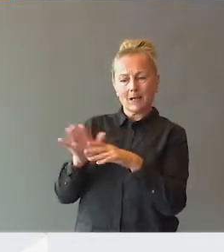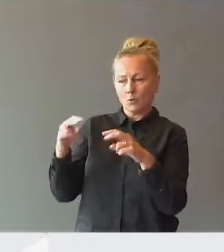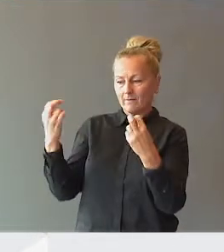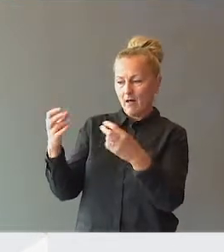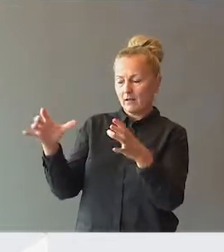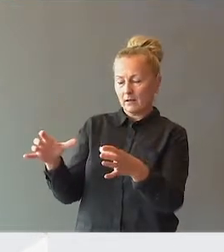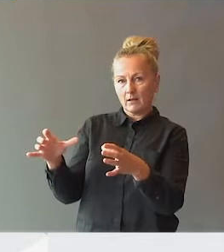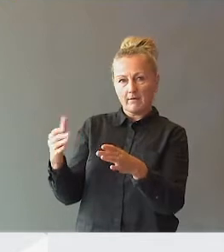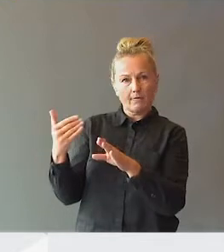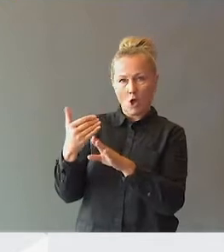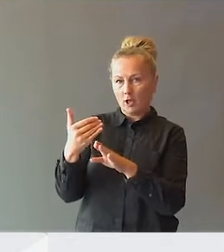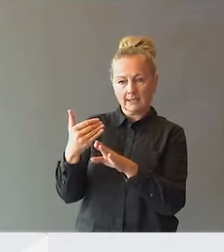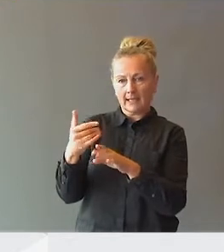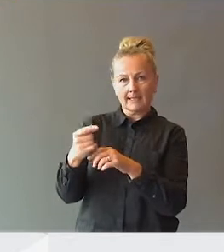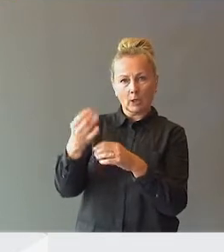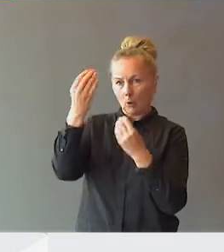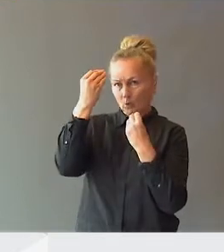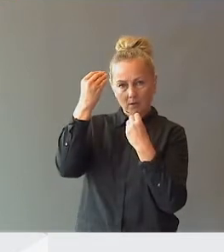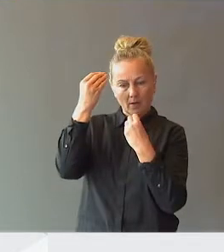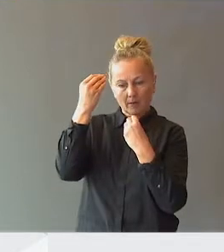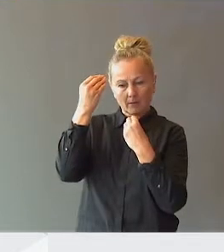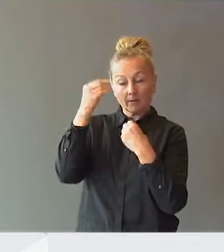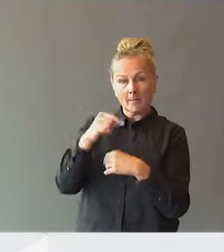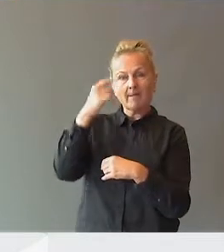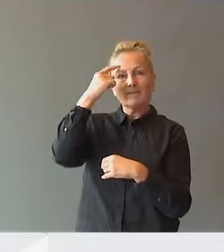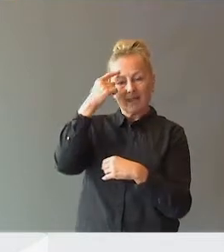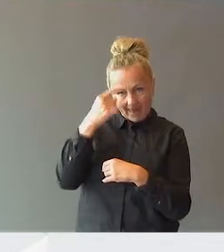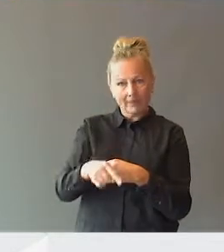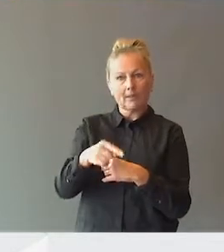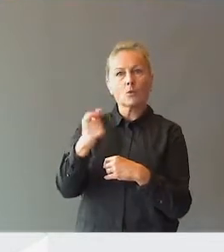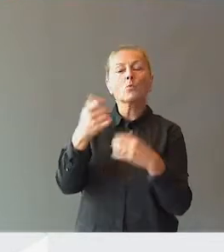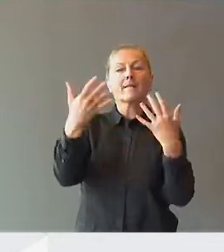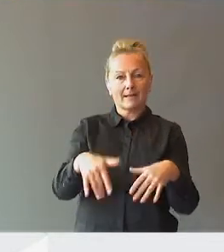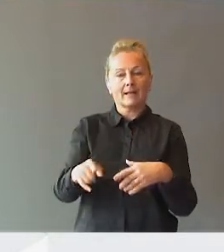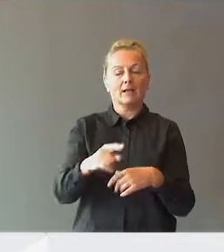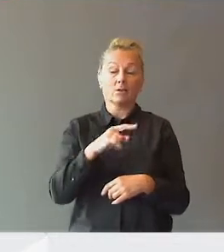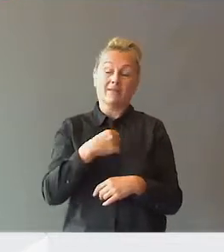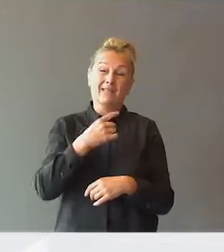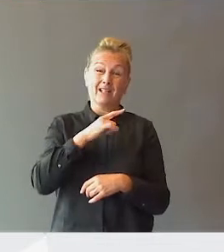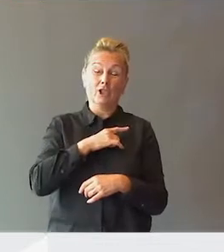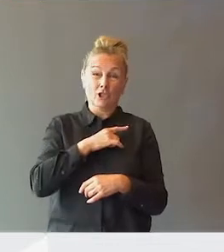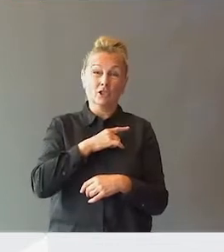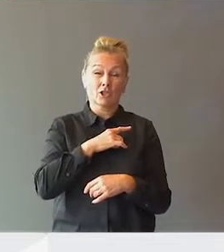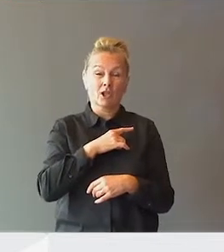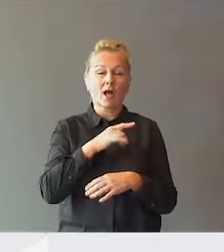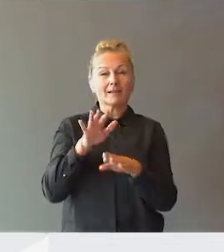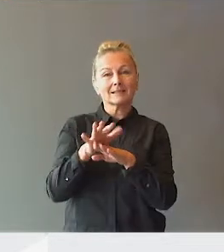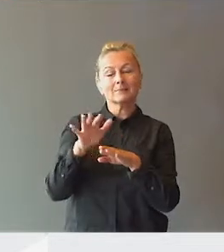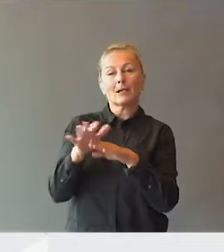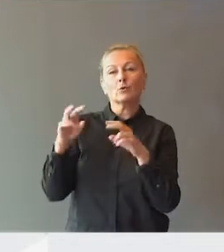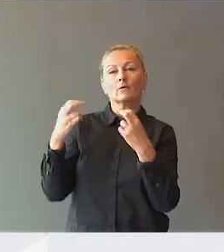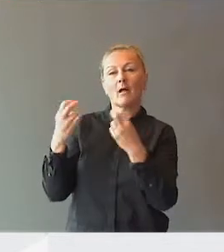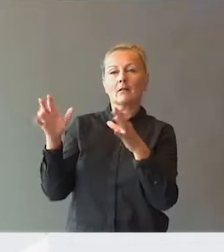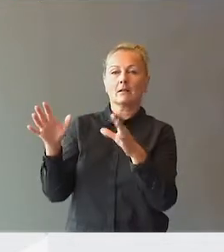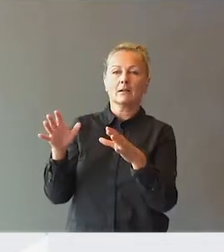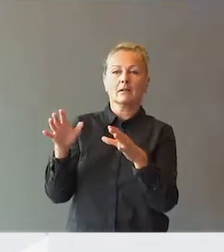som ikke forholder seg til kunnskap der man vet at noe virker. Så vi synes nok at ekspertutvalget,